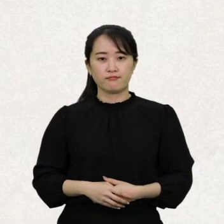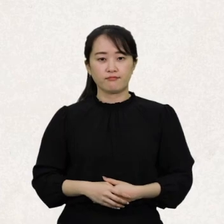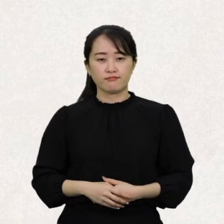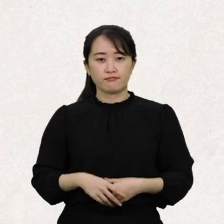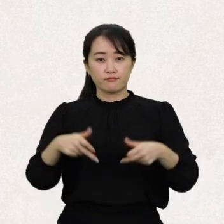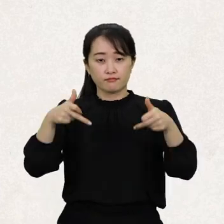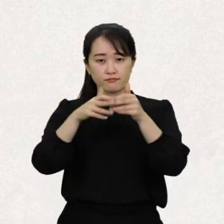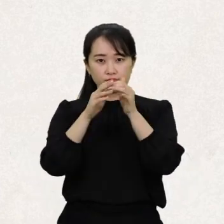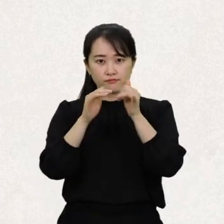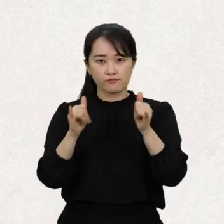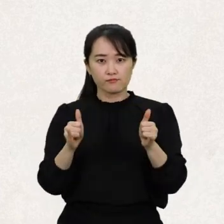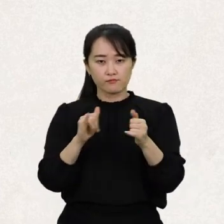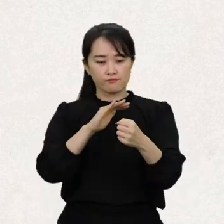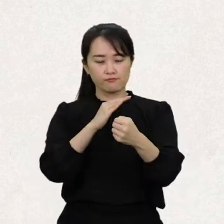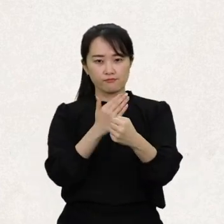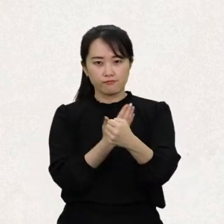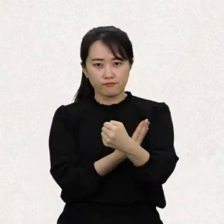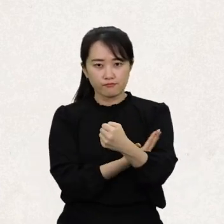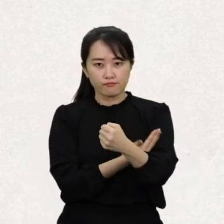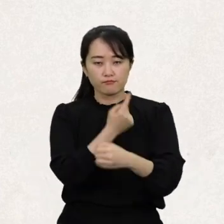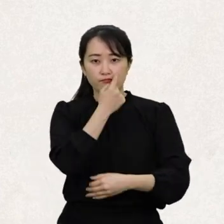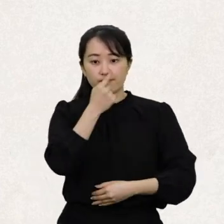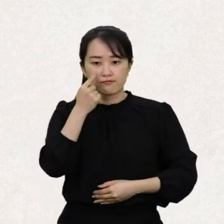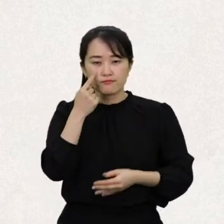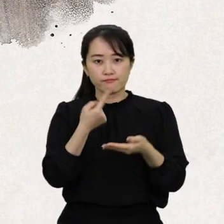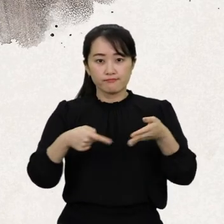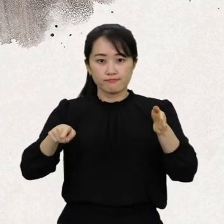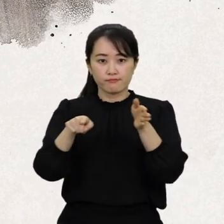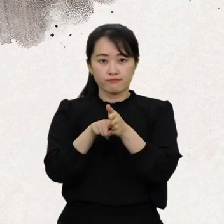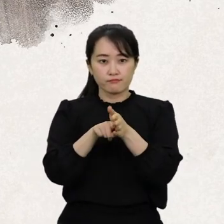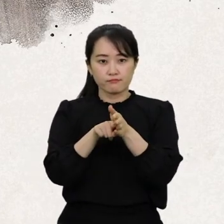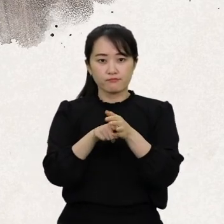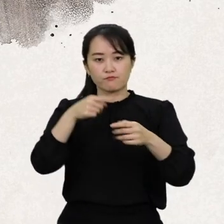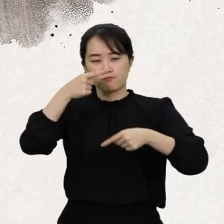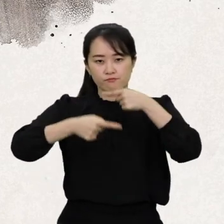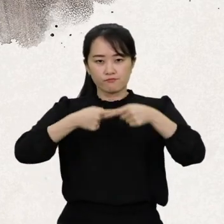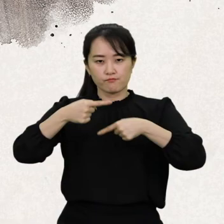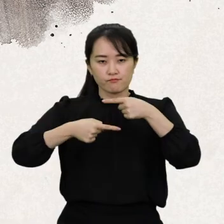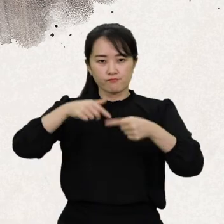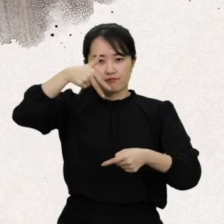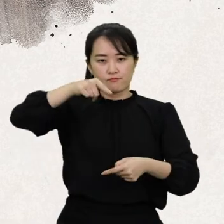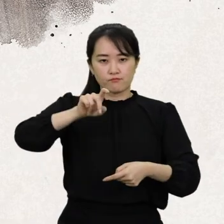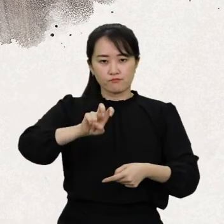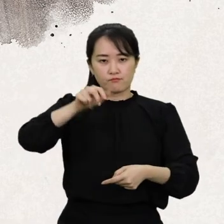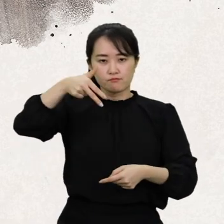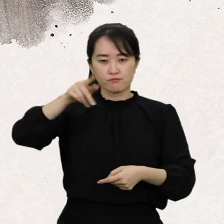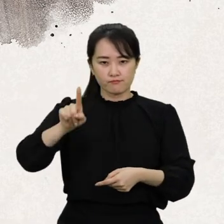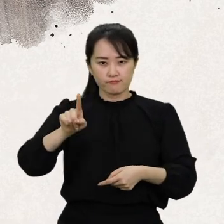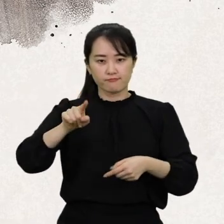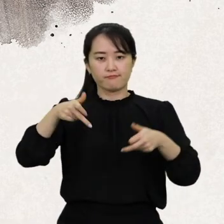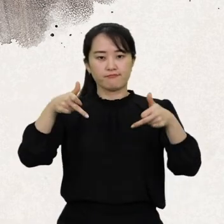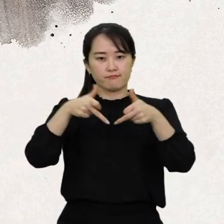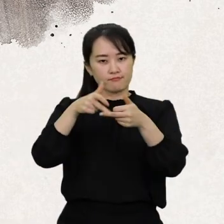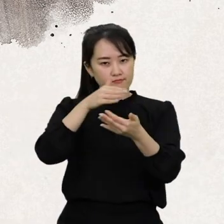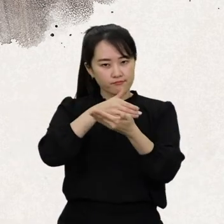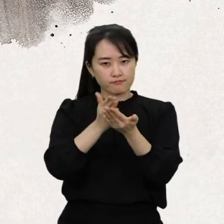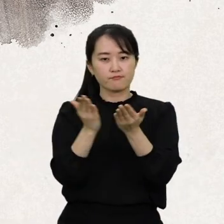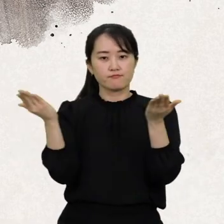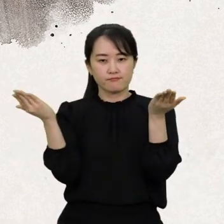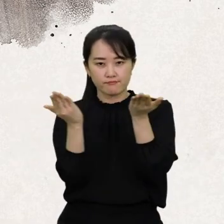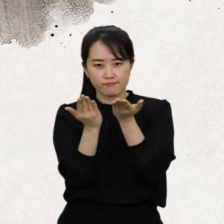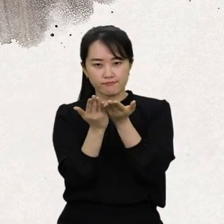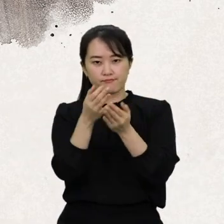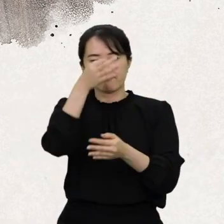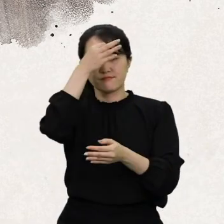장애인의 이러한 권리를 보장하기 위해서는 점자나 수어 등 장애 유형에 적합한 기술과 서비스의